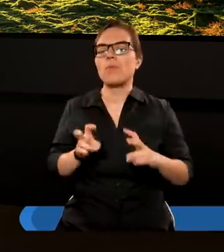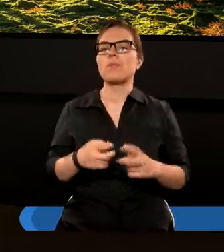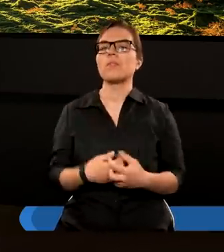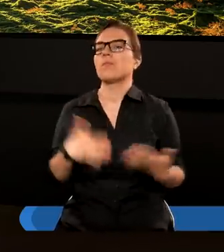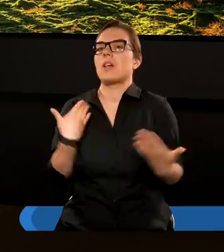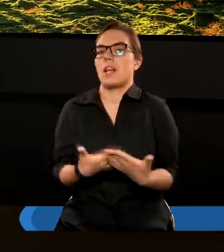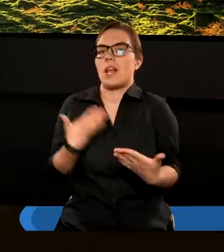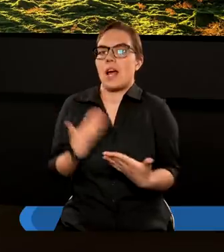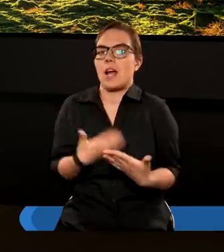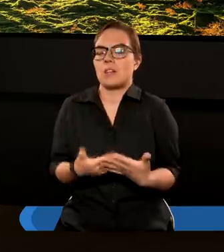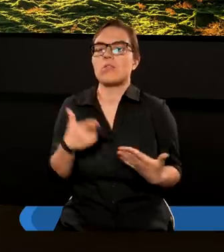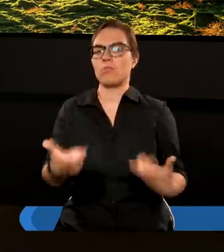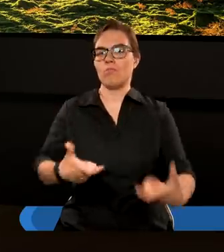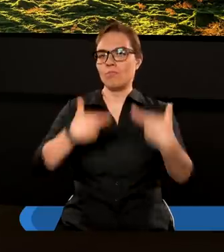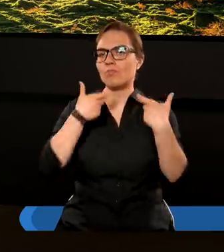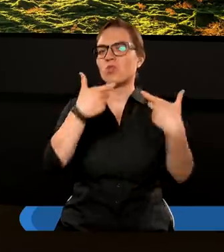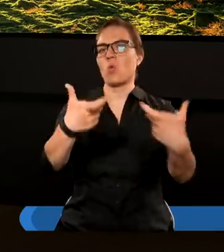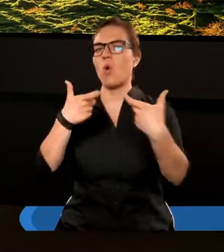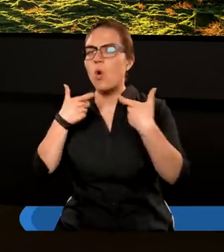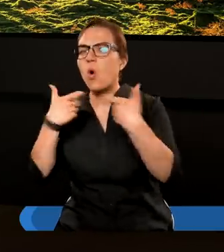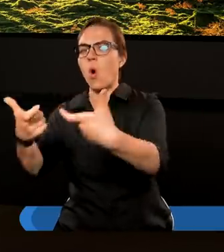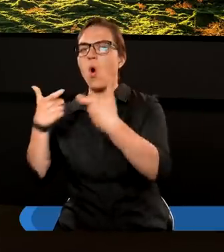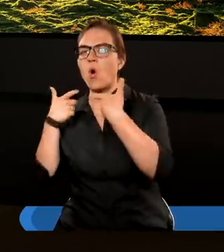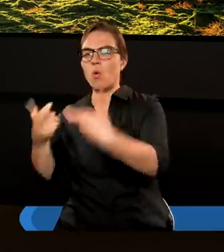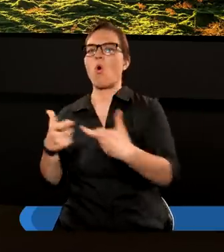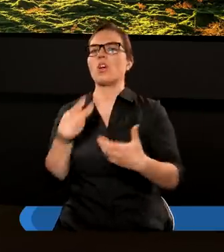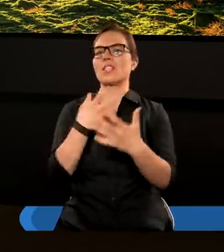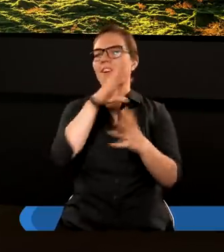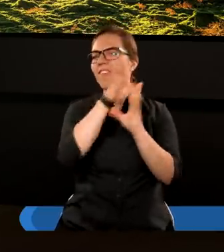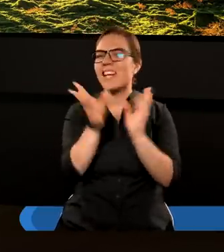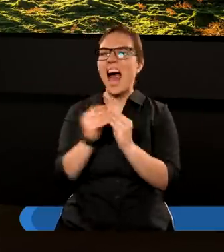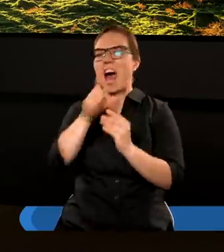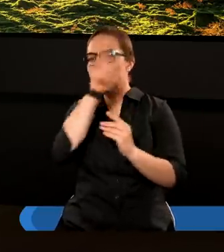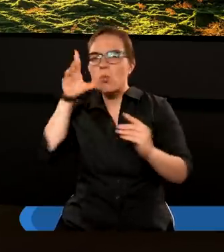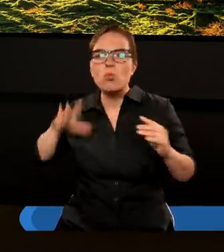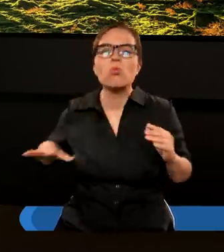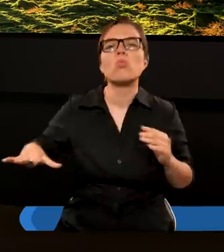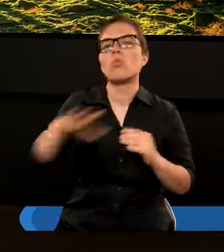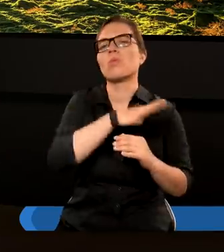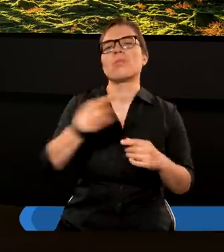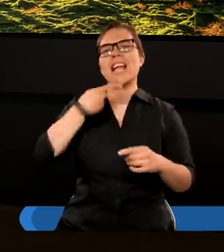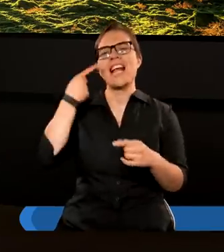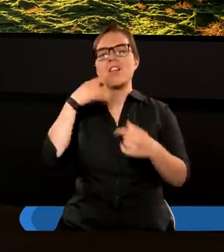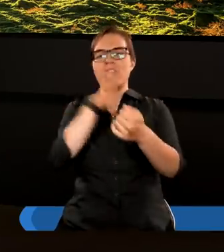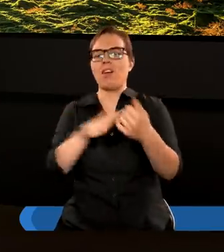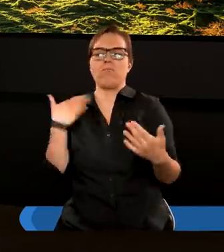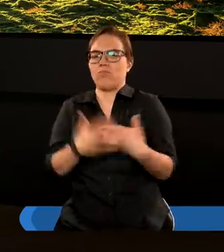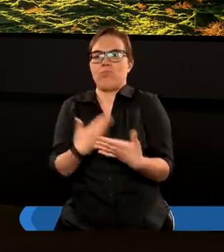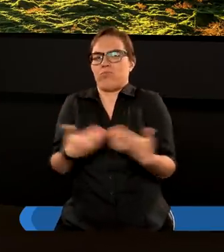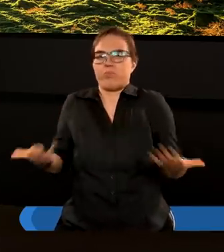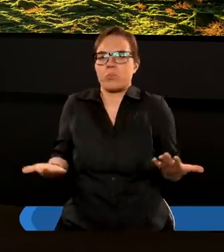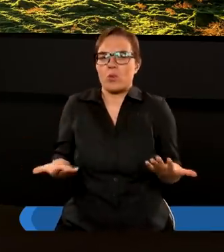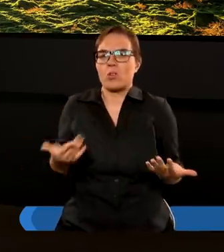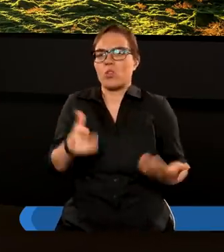dlaczego to trzeba głosić wszystkim narodom? Ludom, językom. To tak